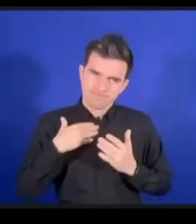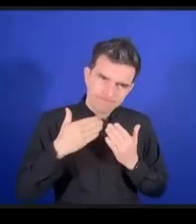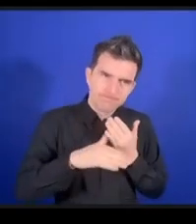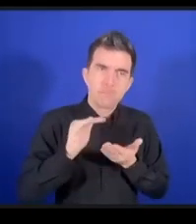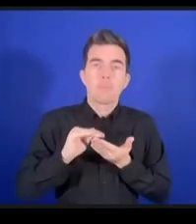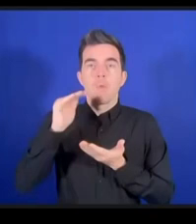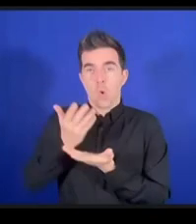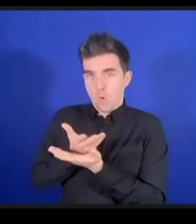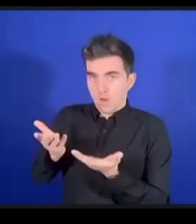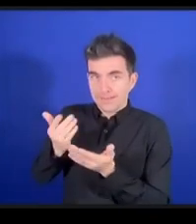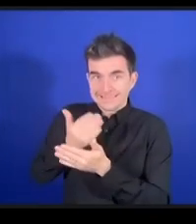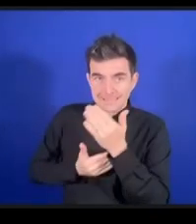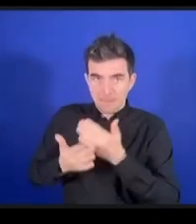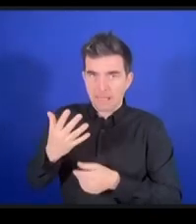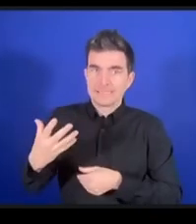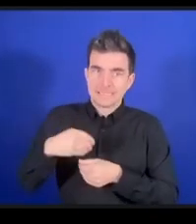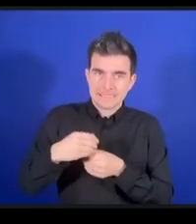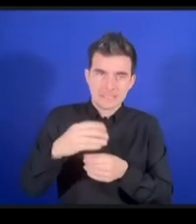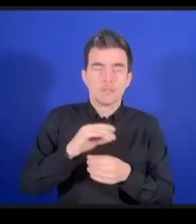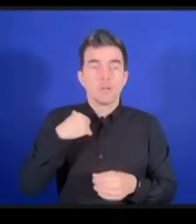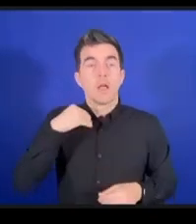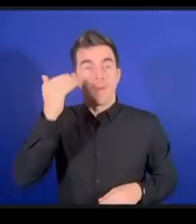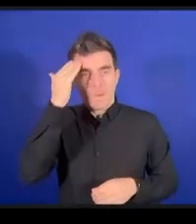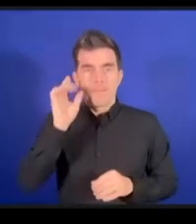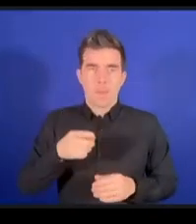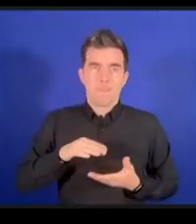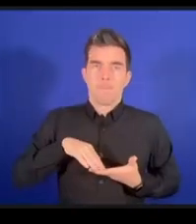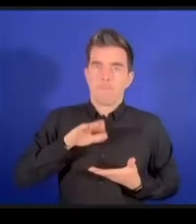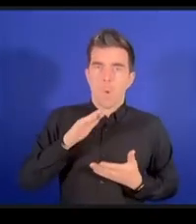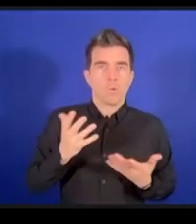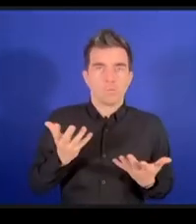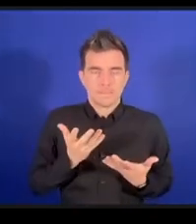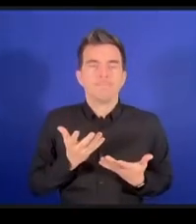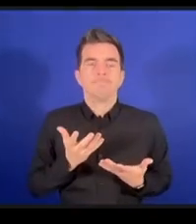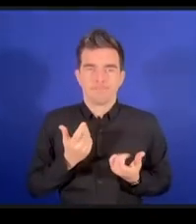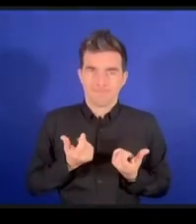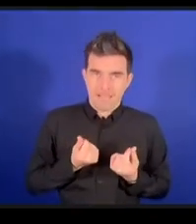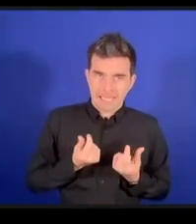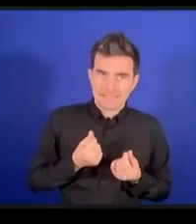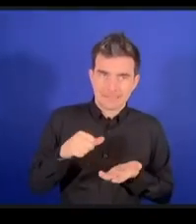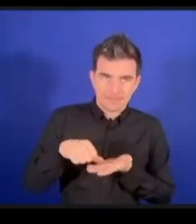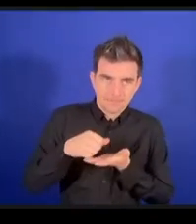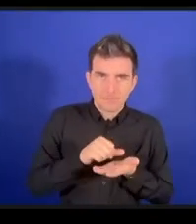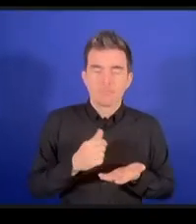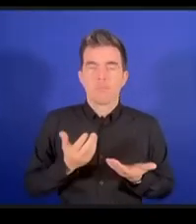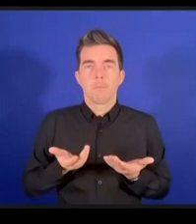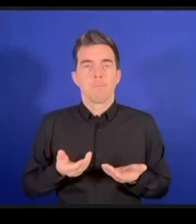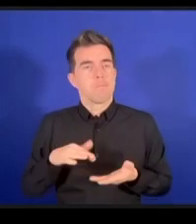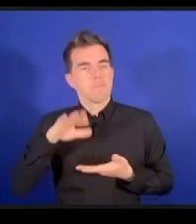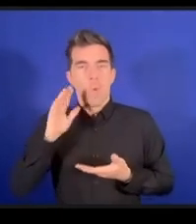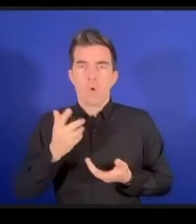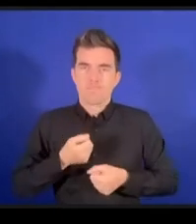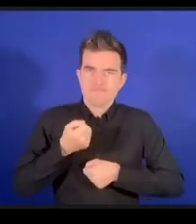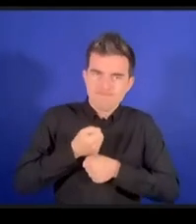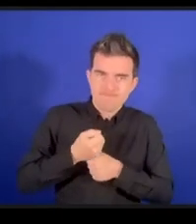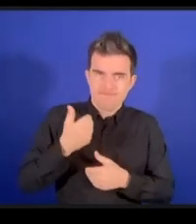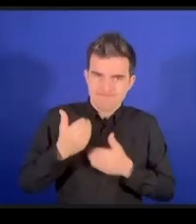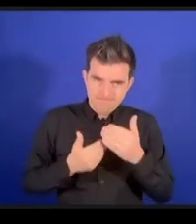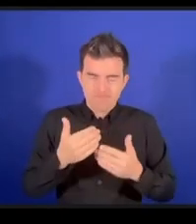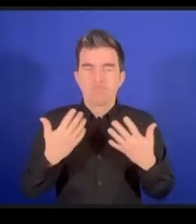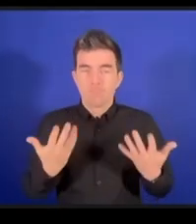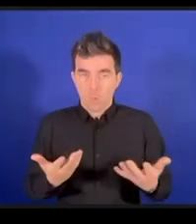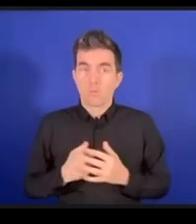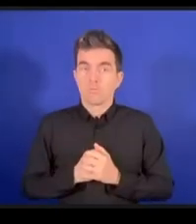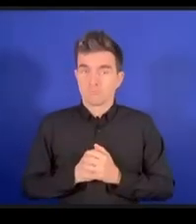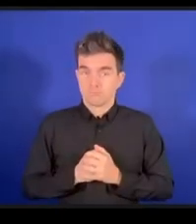それから努力でももっと多くの努力が必要でしたそこで今年は3人のフェローが